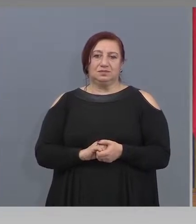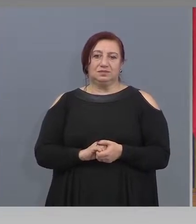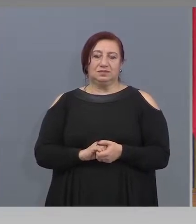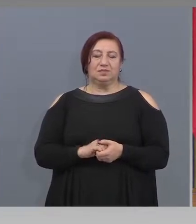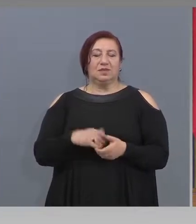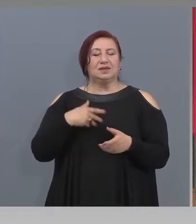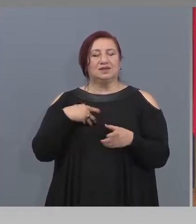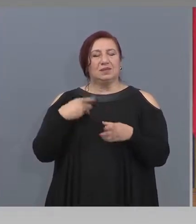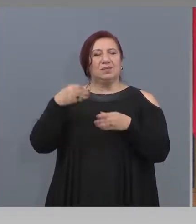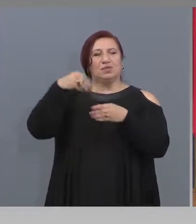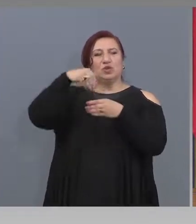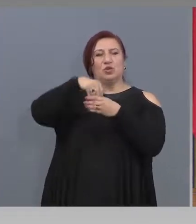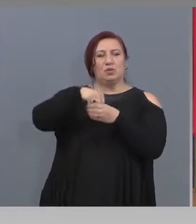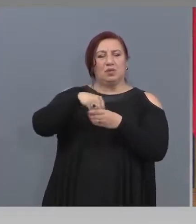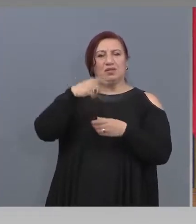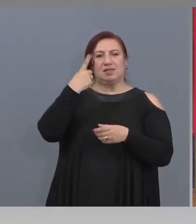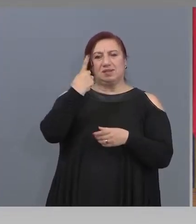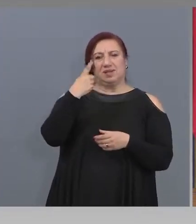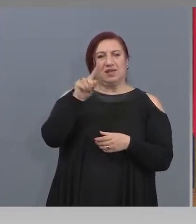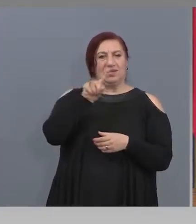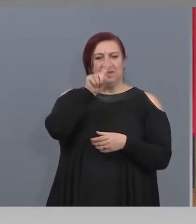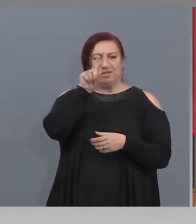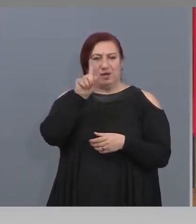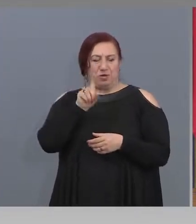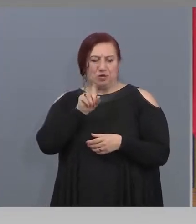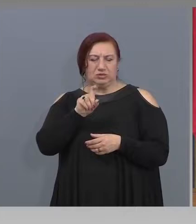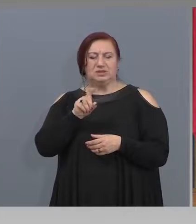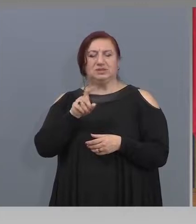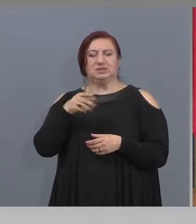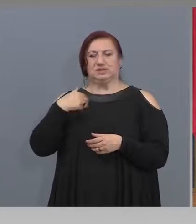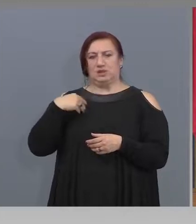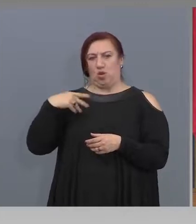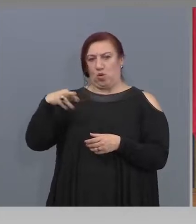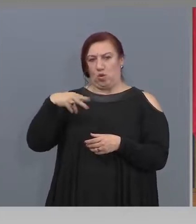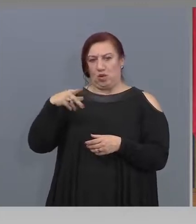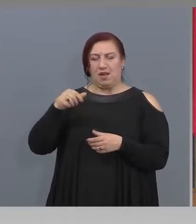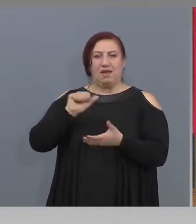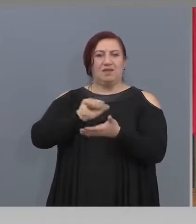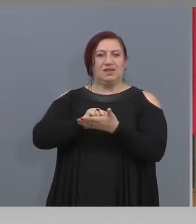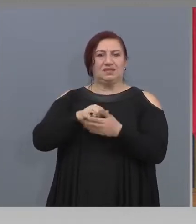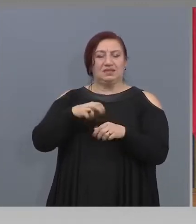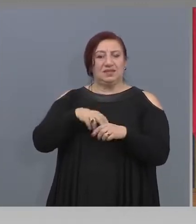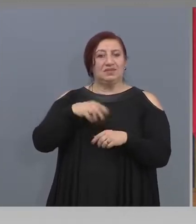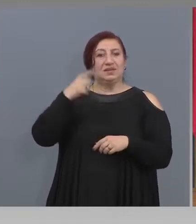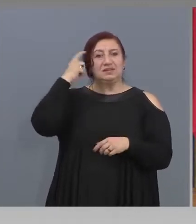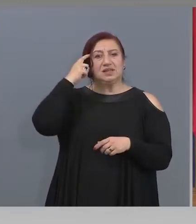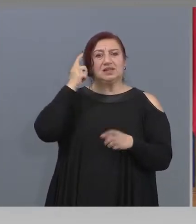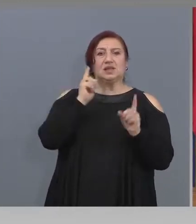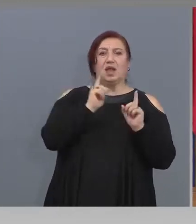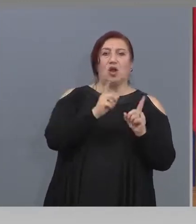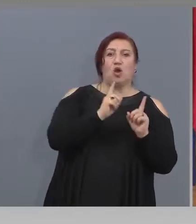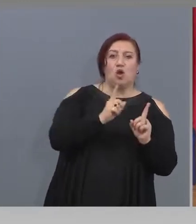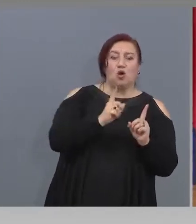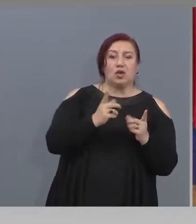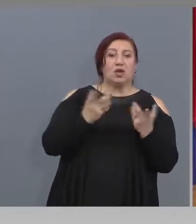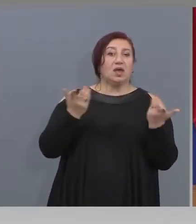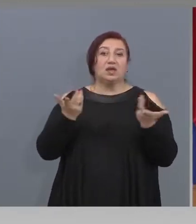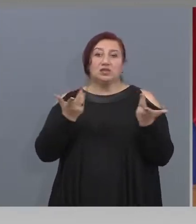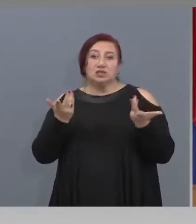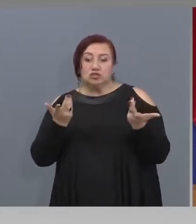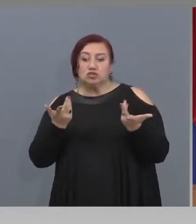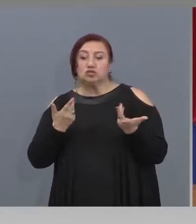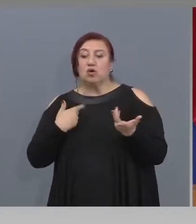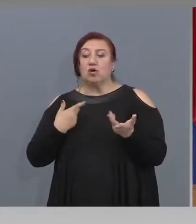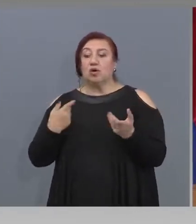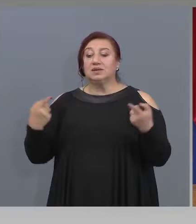Към допълнение на въпроса на колегата от Вестник Дневник, знаете ли кой, защо е срещу какъв най-напус на фундацията на Яков